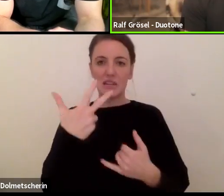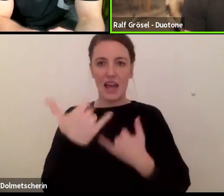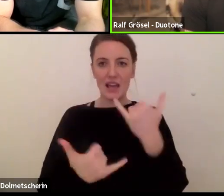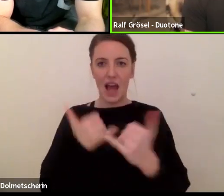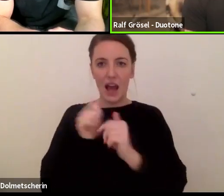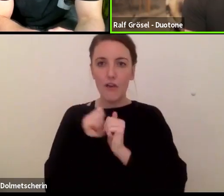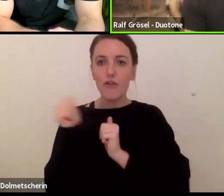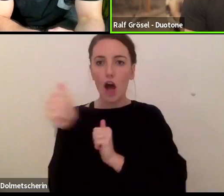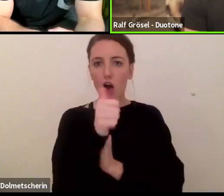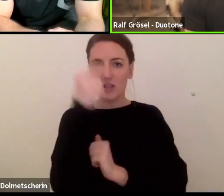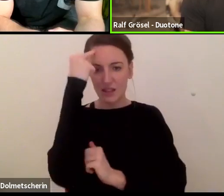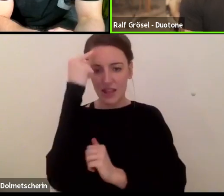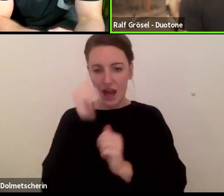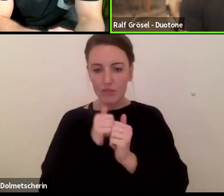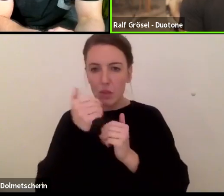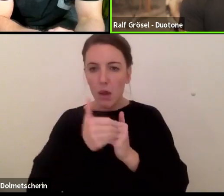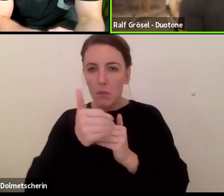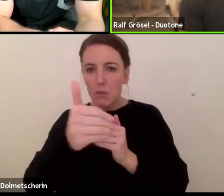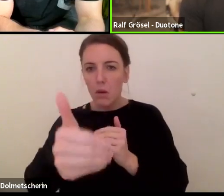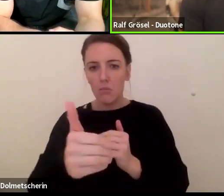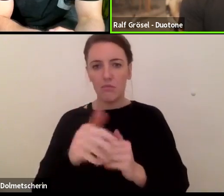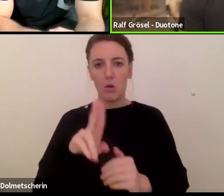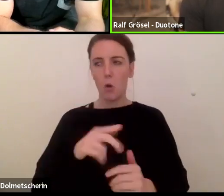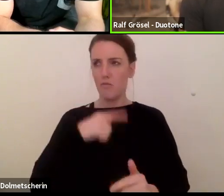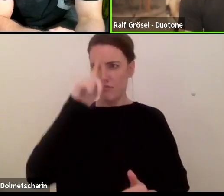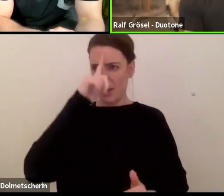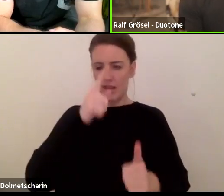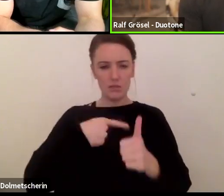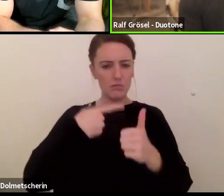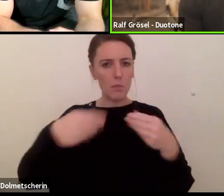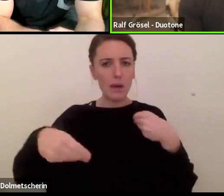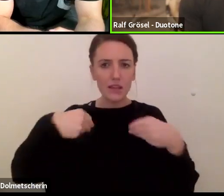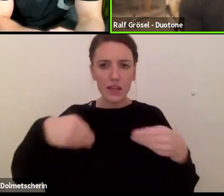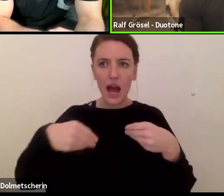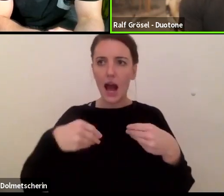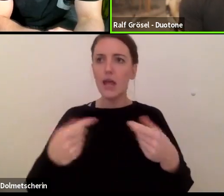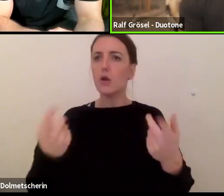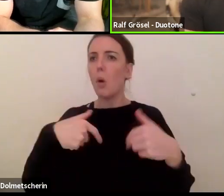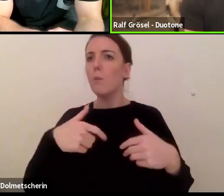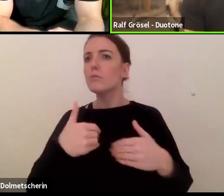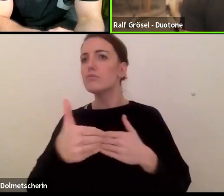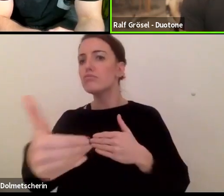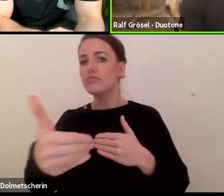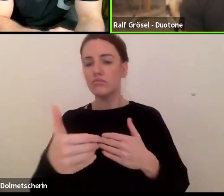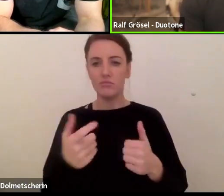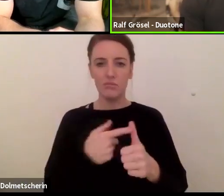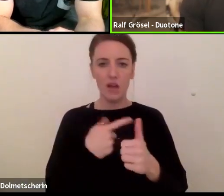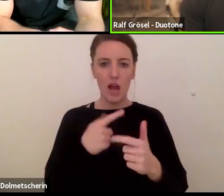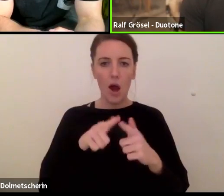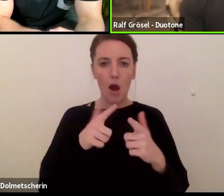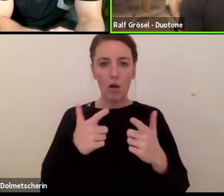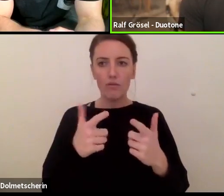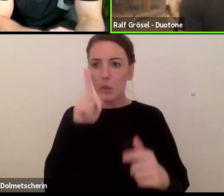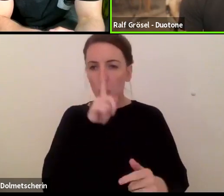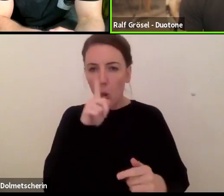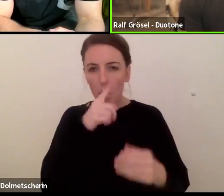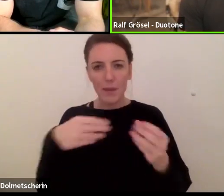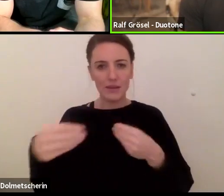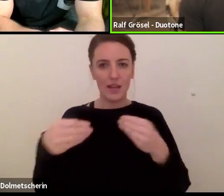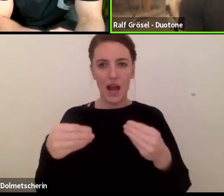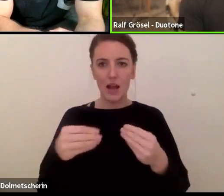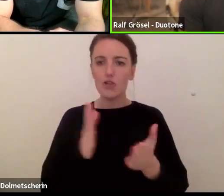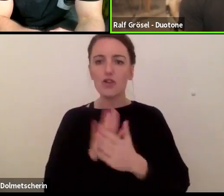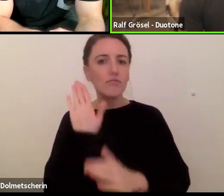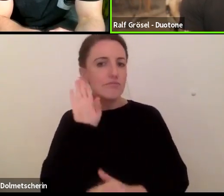ganz klar weiß, also ich weiß ja, welche Materialien zum Beispiel ich bekommen werde in den nächsten Zeiten, welche Prototypen-Materialien. Wir haben